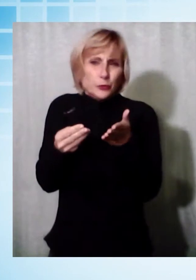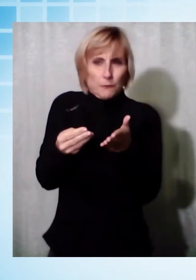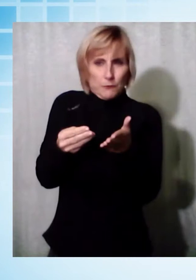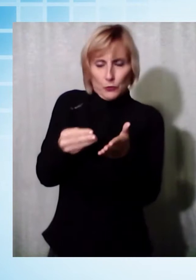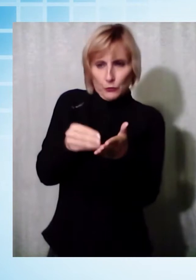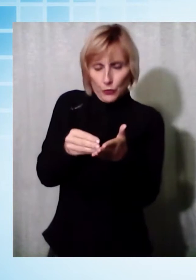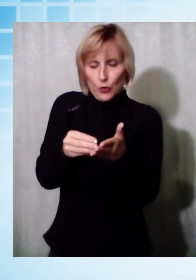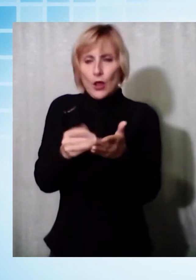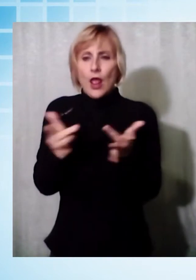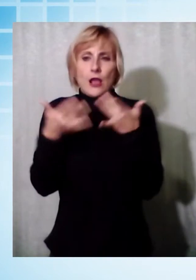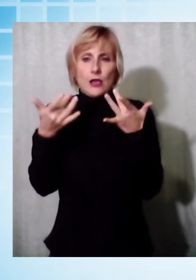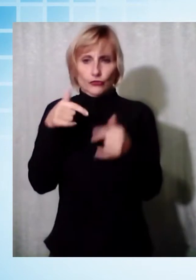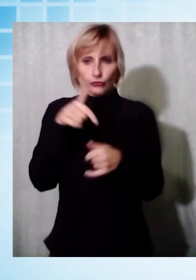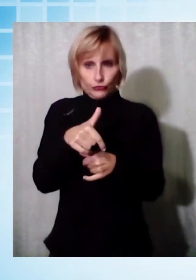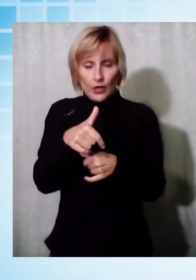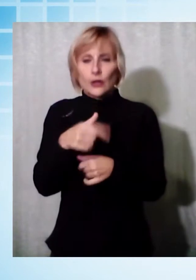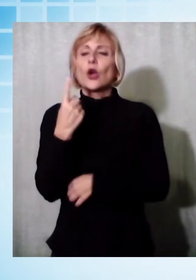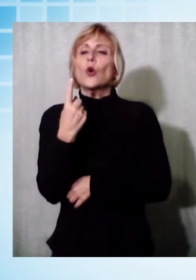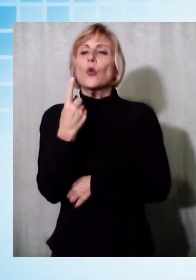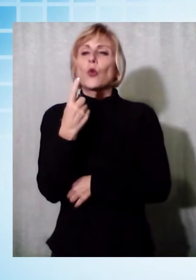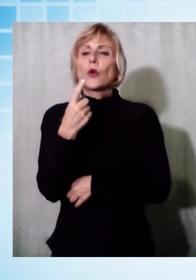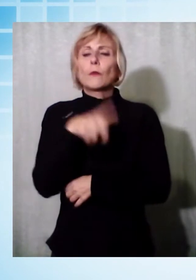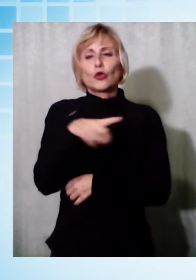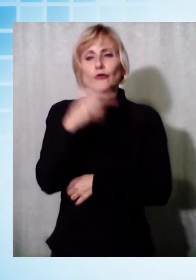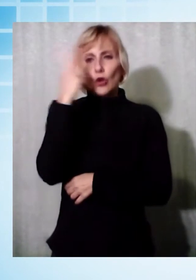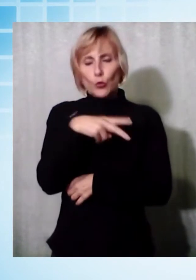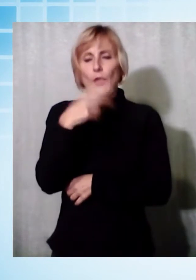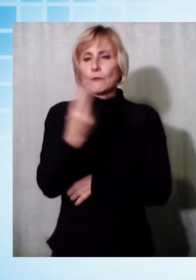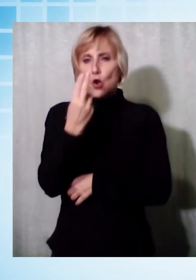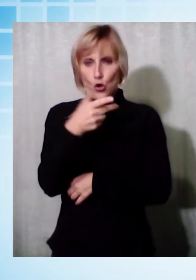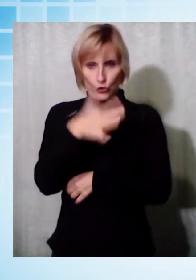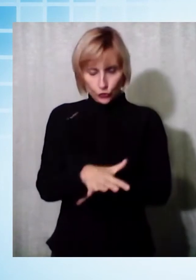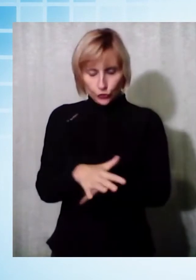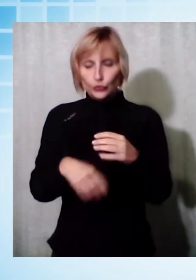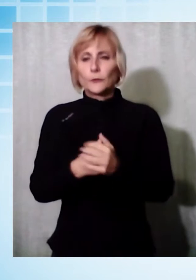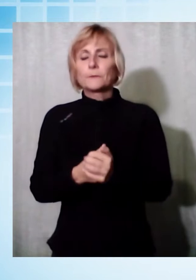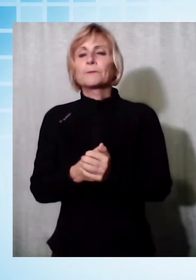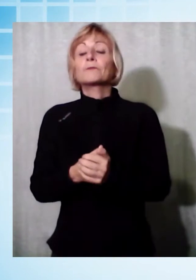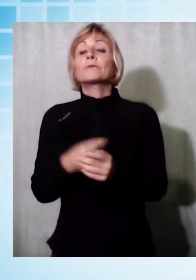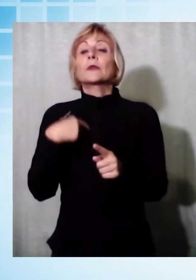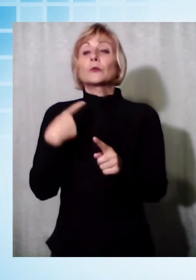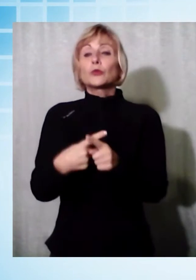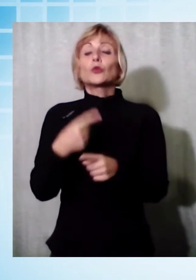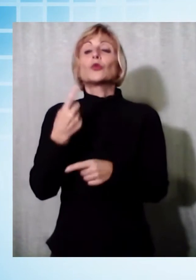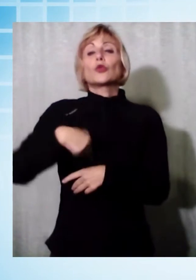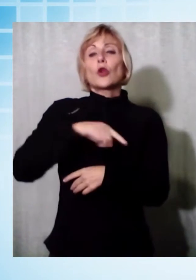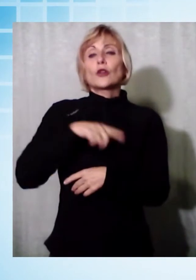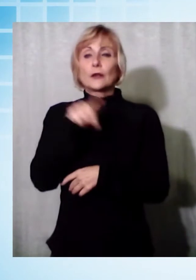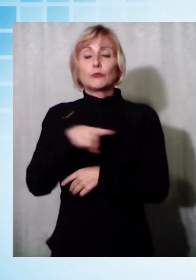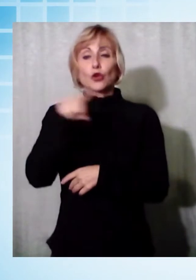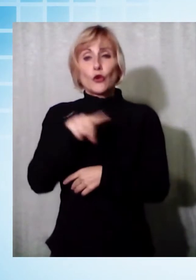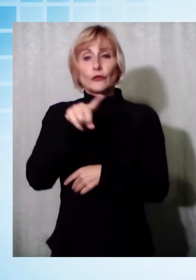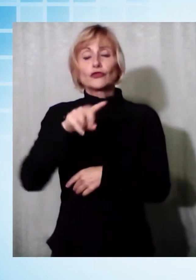nella nostra provincia, un uomo di 72 anni in Versilia. Da segnalare che ancora una volta la nostra provincia è seconda in